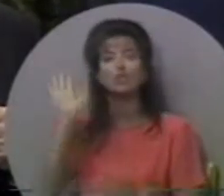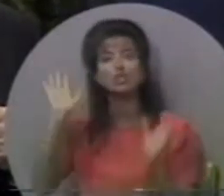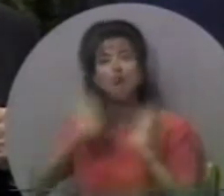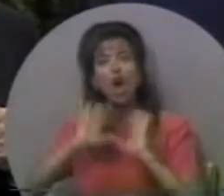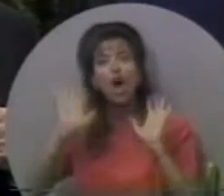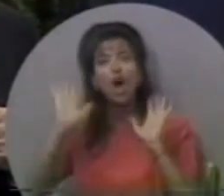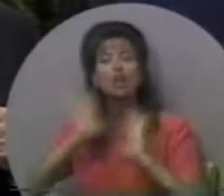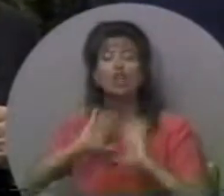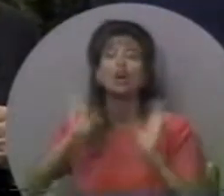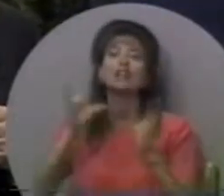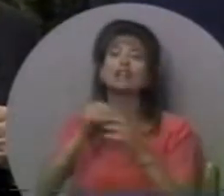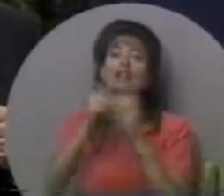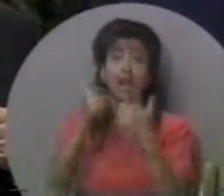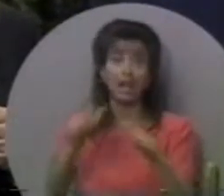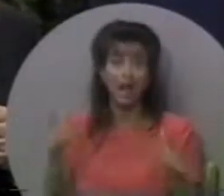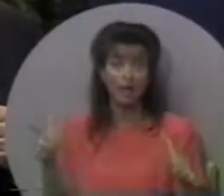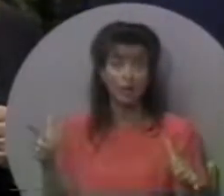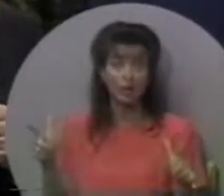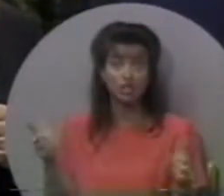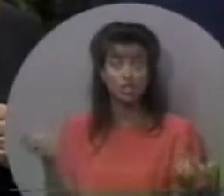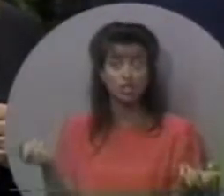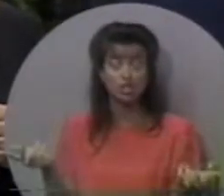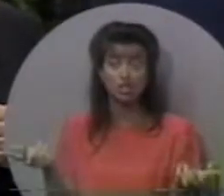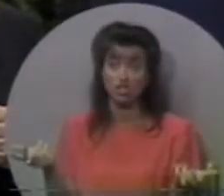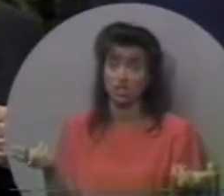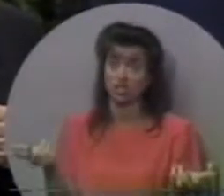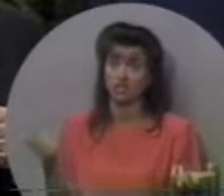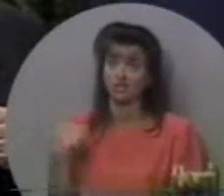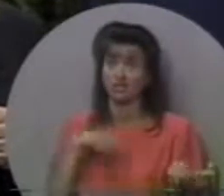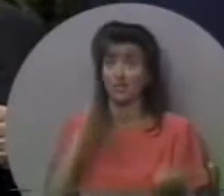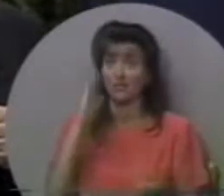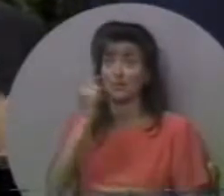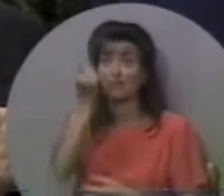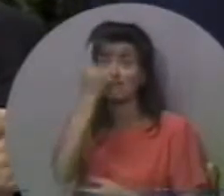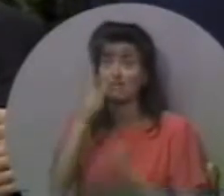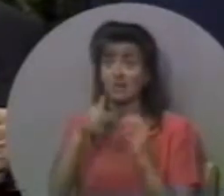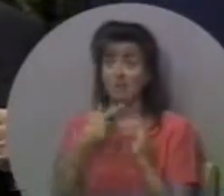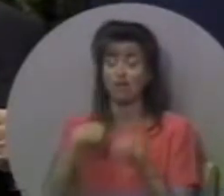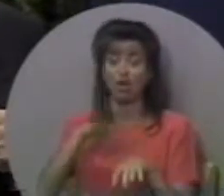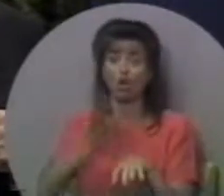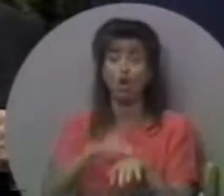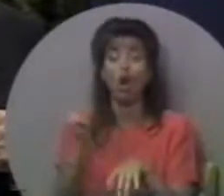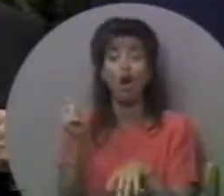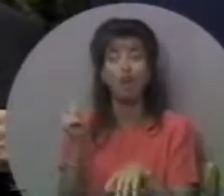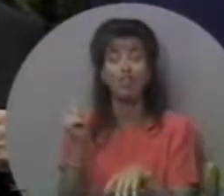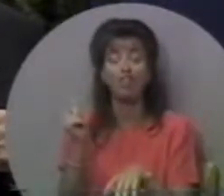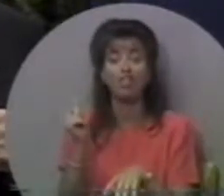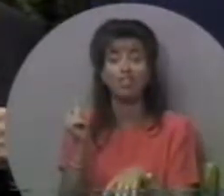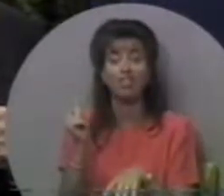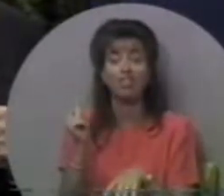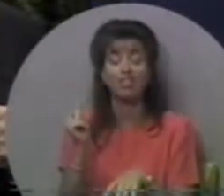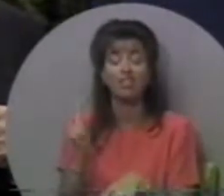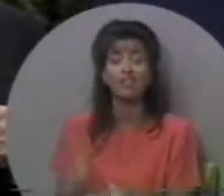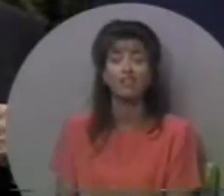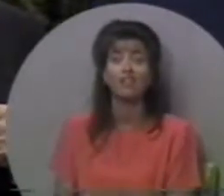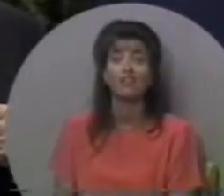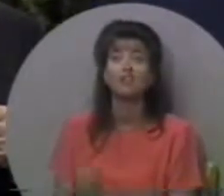вони б говорили з нами такою мовою, щоб ми зрозуміли наш поклик.